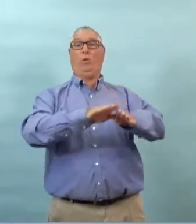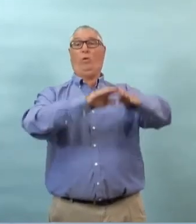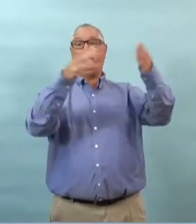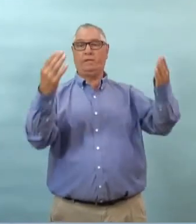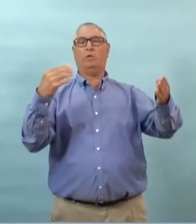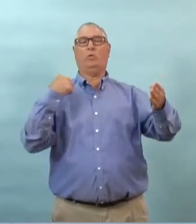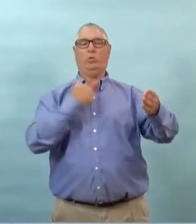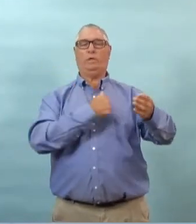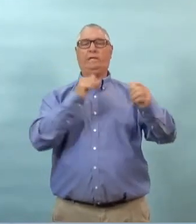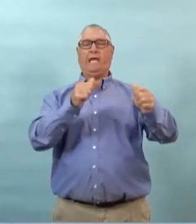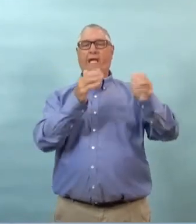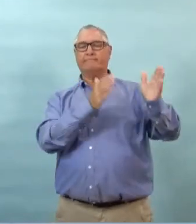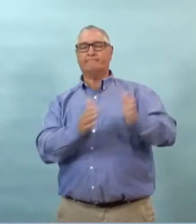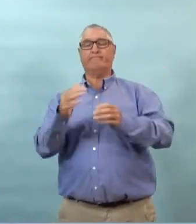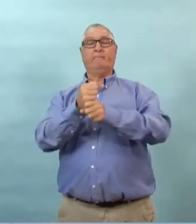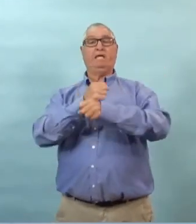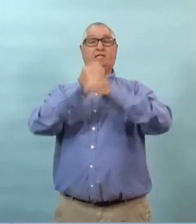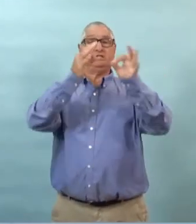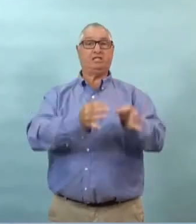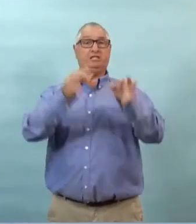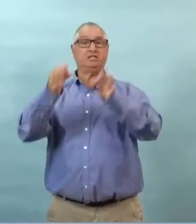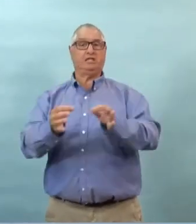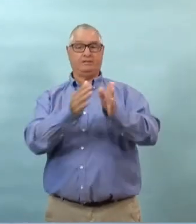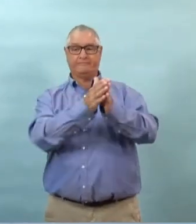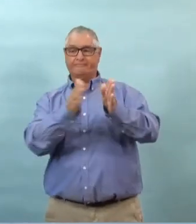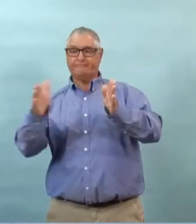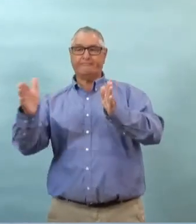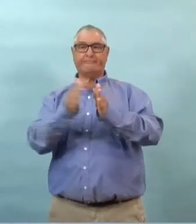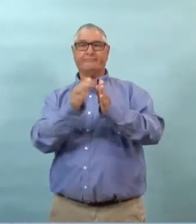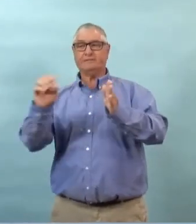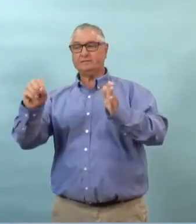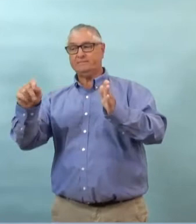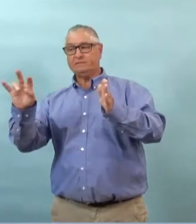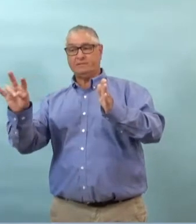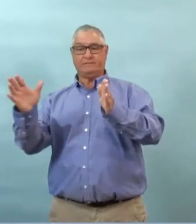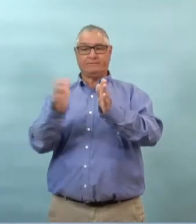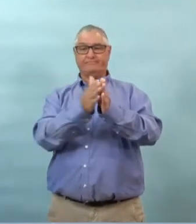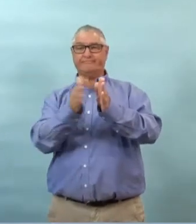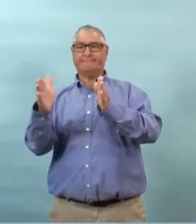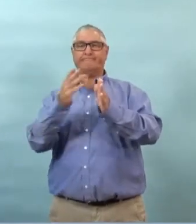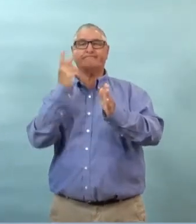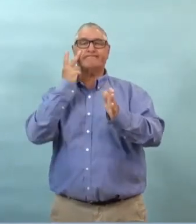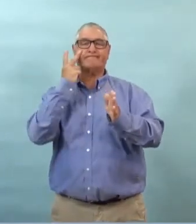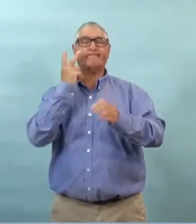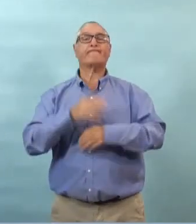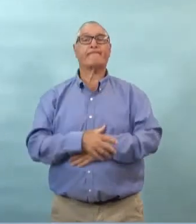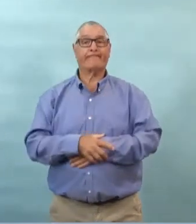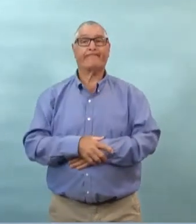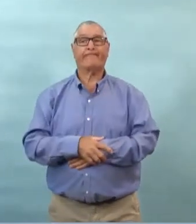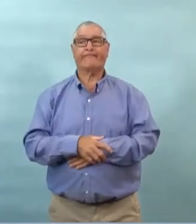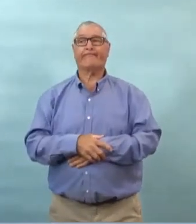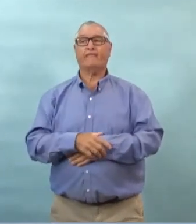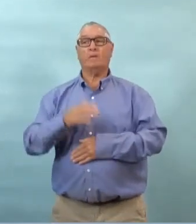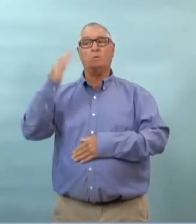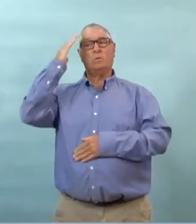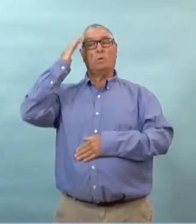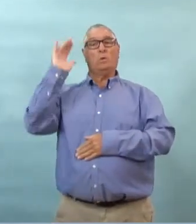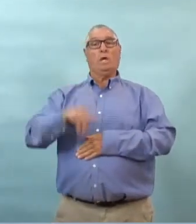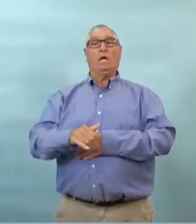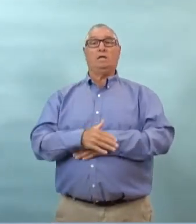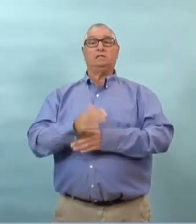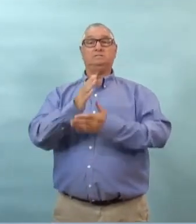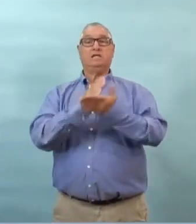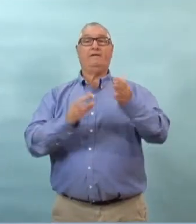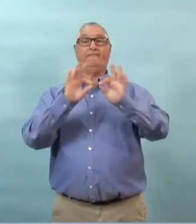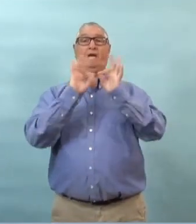qu'on voit entre aujourd'hui et ce temps là et bien ça va informer nos décisions pour le moment nous savons que